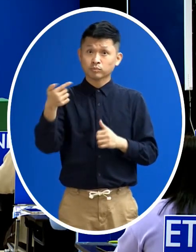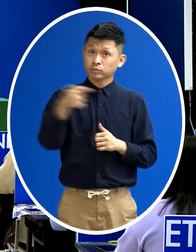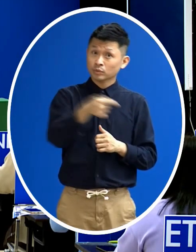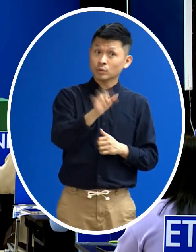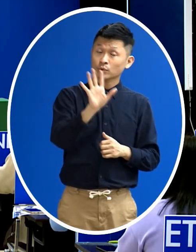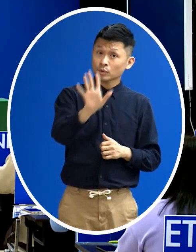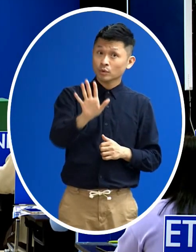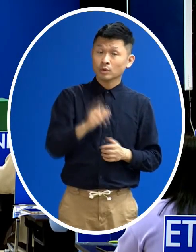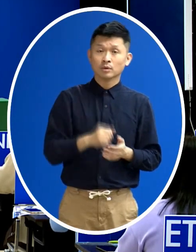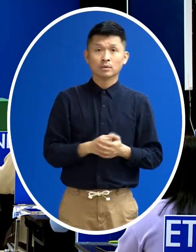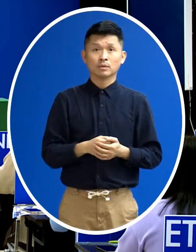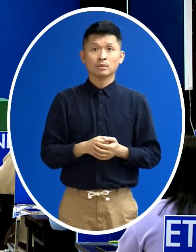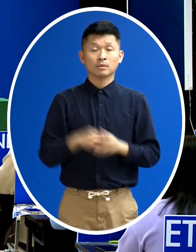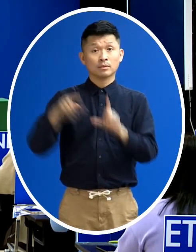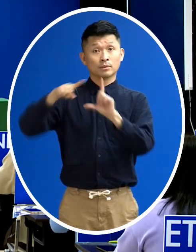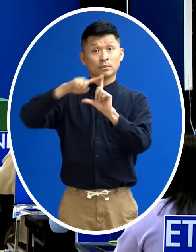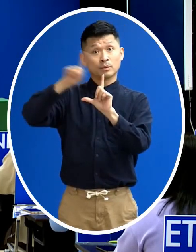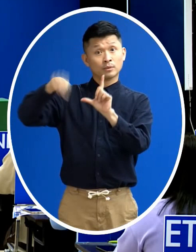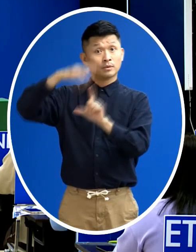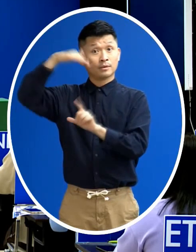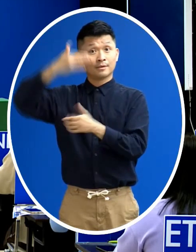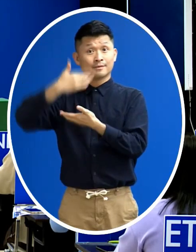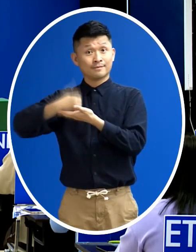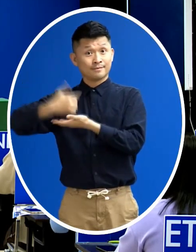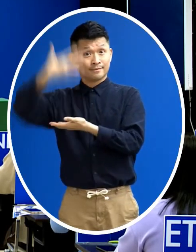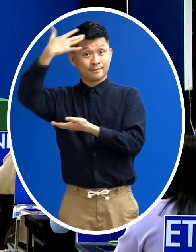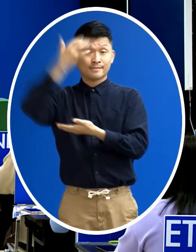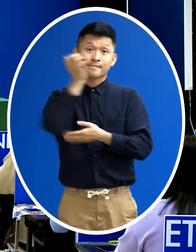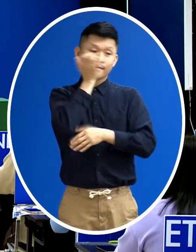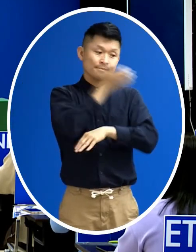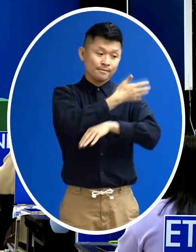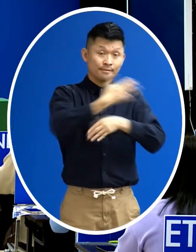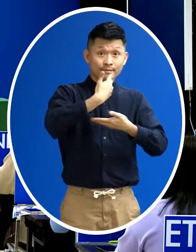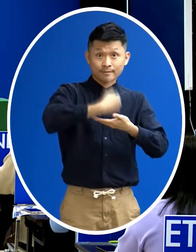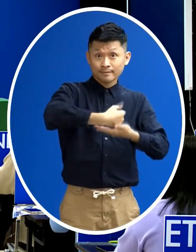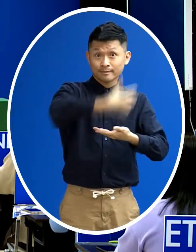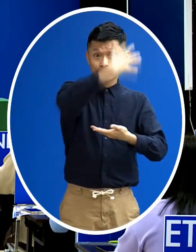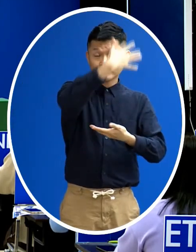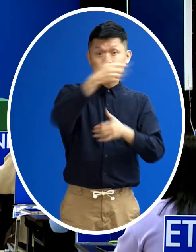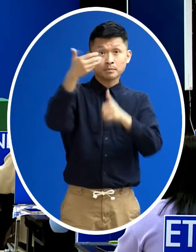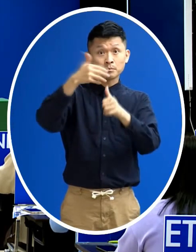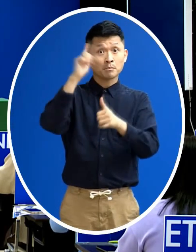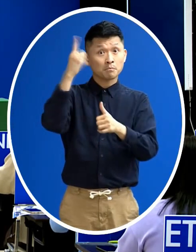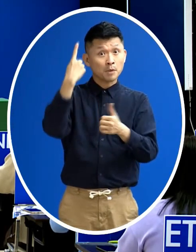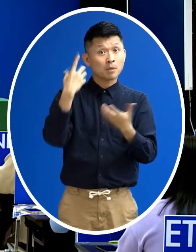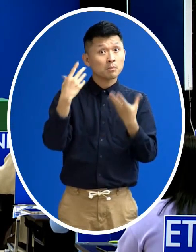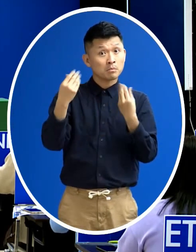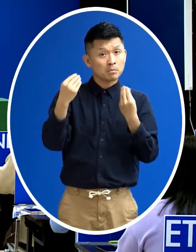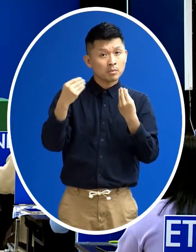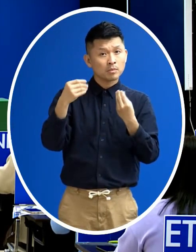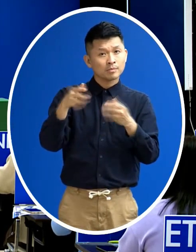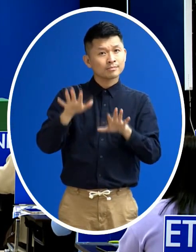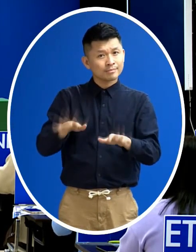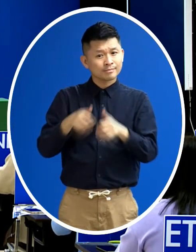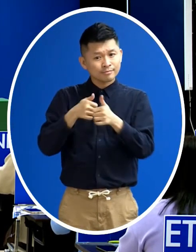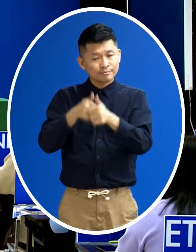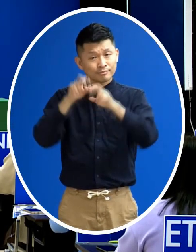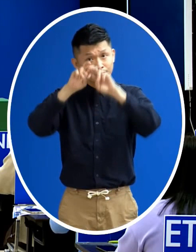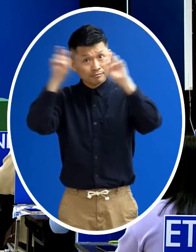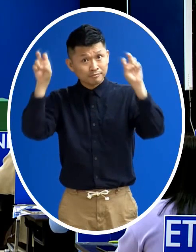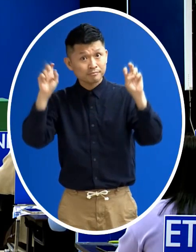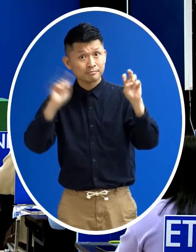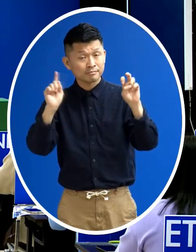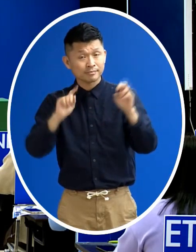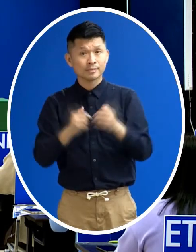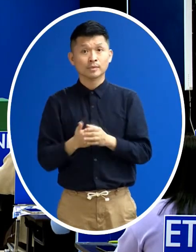趨勢嗎 那圓山跟郊西這兩家飯店不明感染源現在釐清的進度如何 那第二題想問